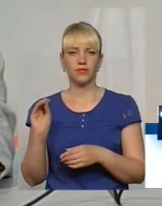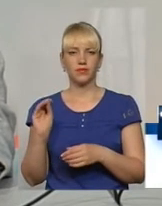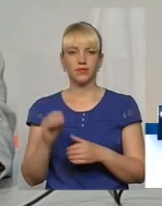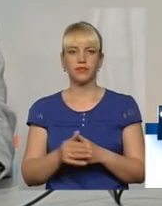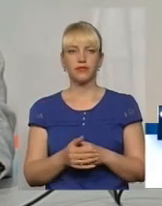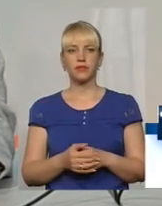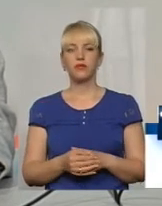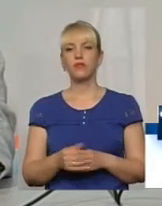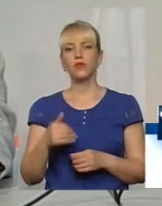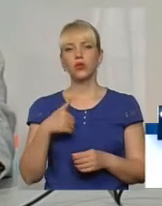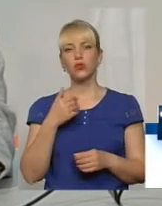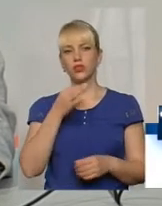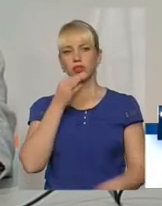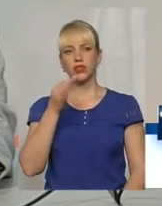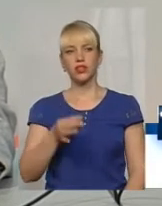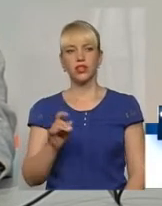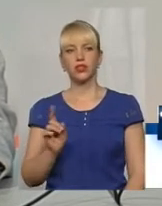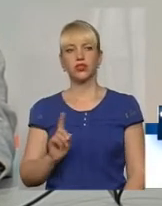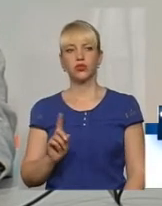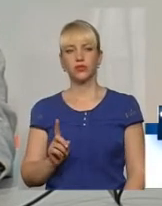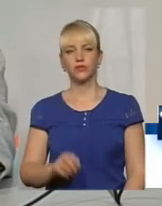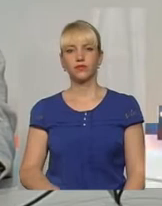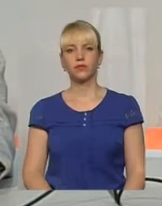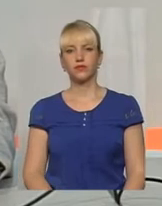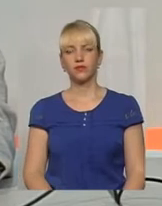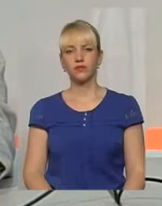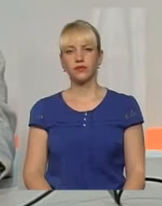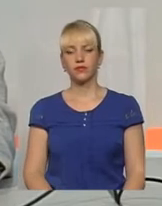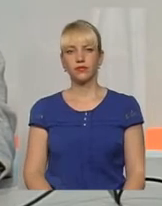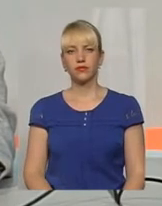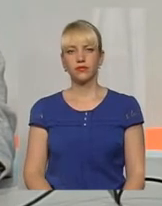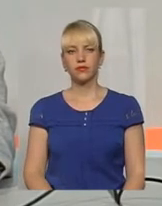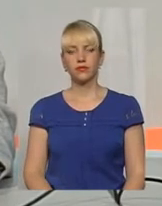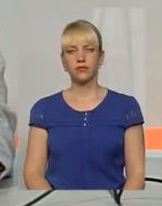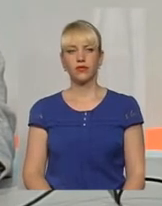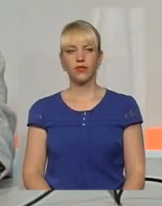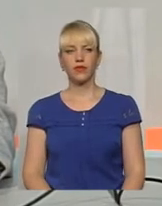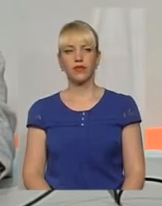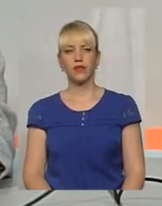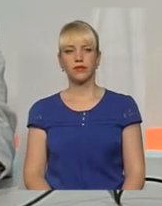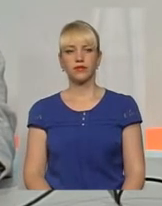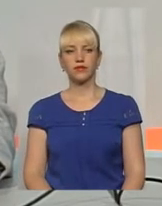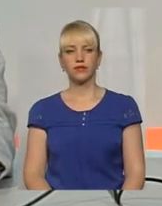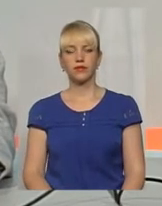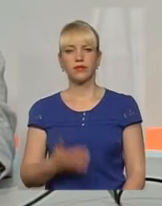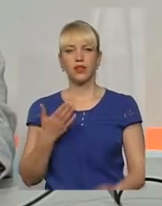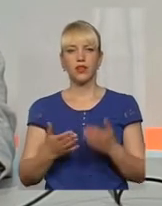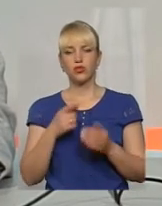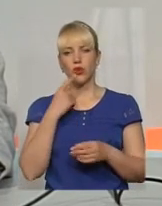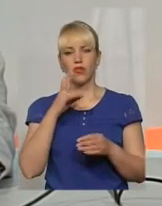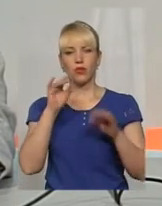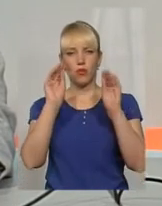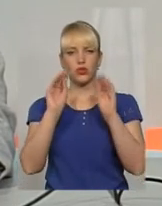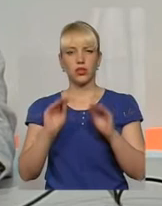Але хочеться сказати, що, наприклад, якщо ми говоримо, взяти момент статистики,